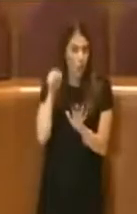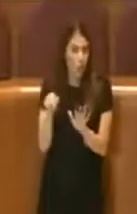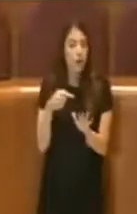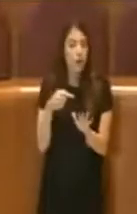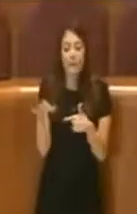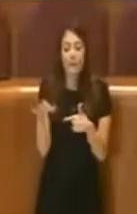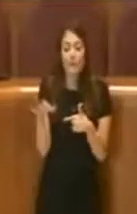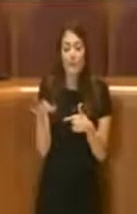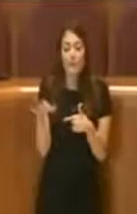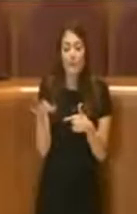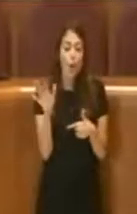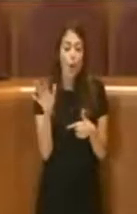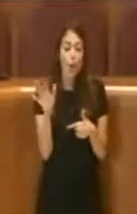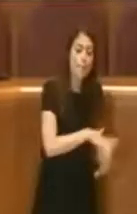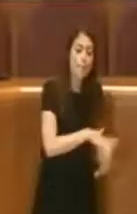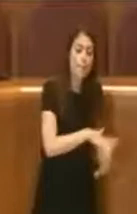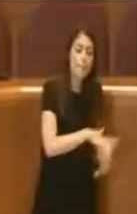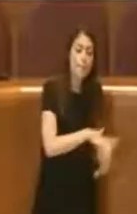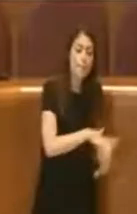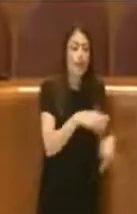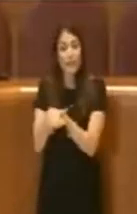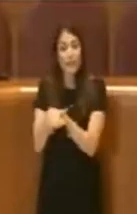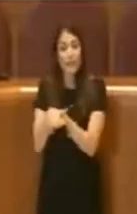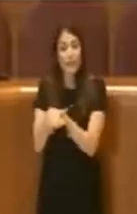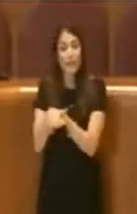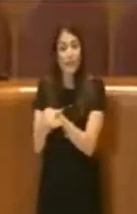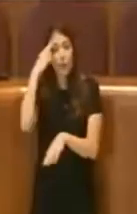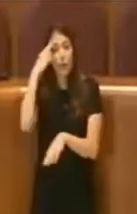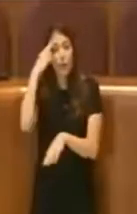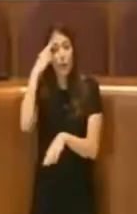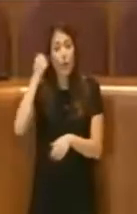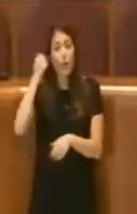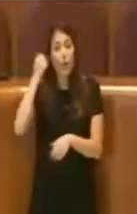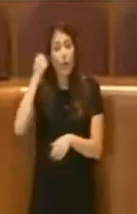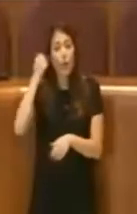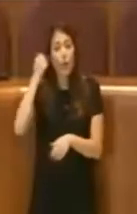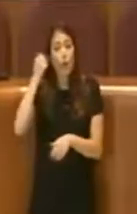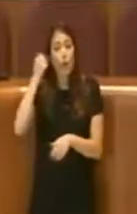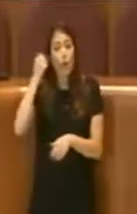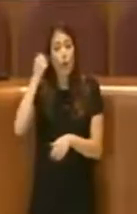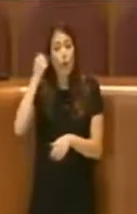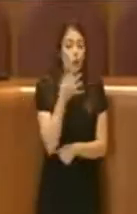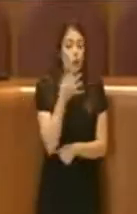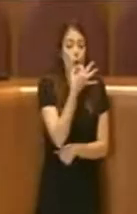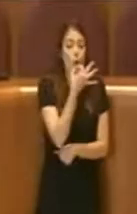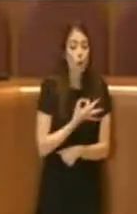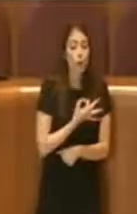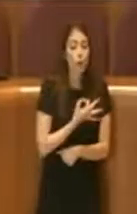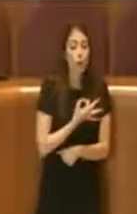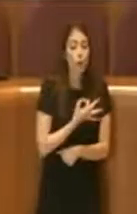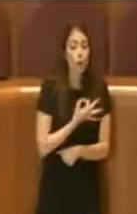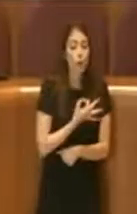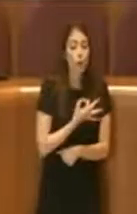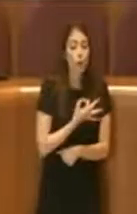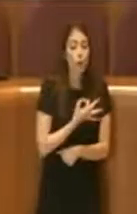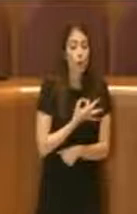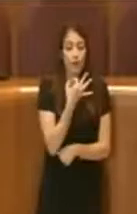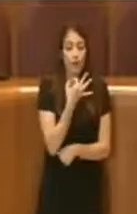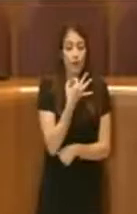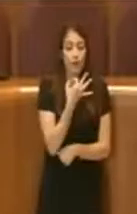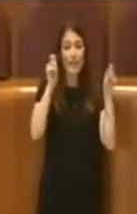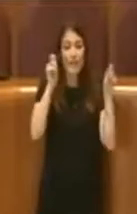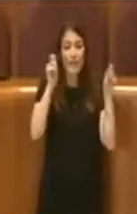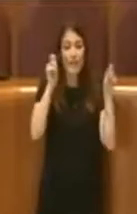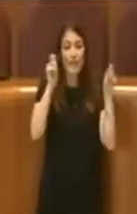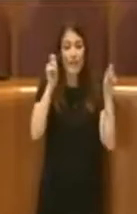via o una piazza alle vittime, ricordare ogni anno la data del 20 ottobre che segna l'inizio della